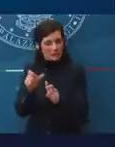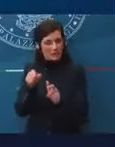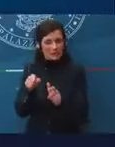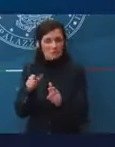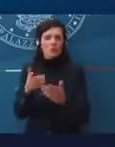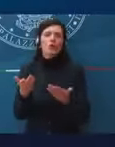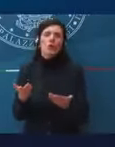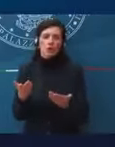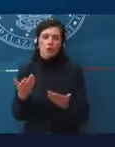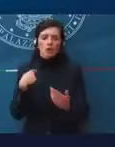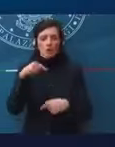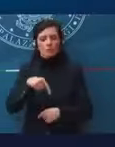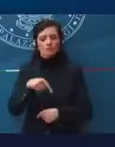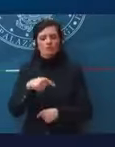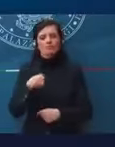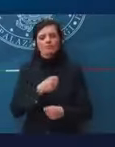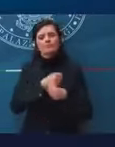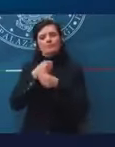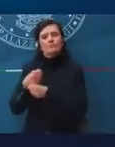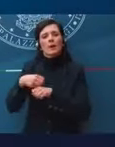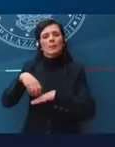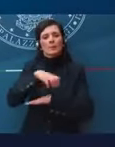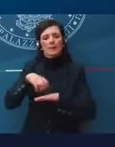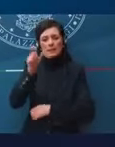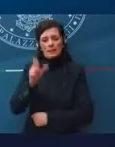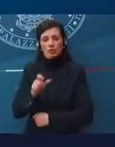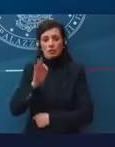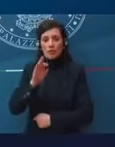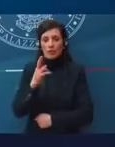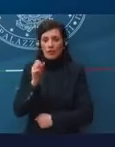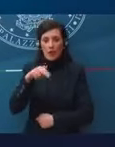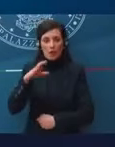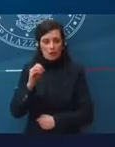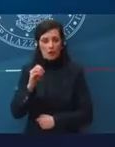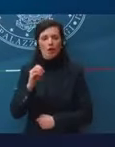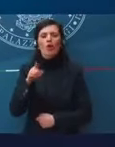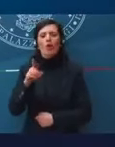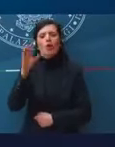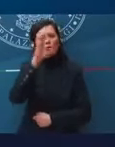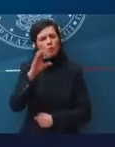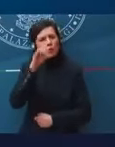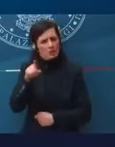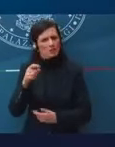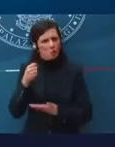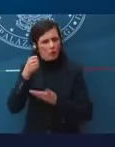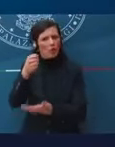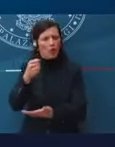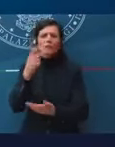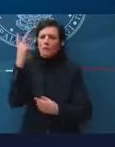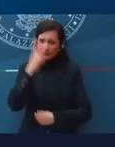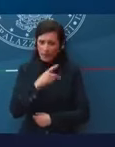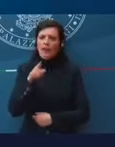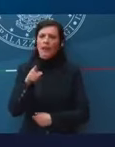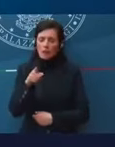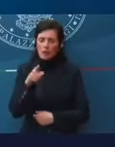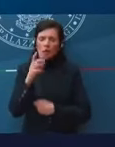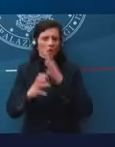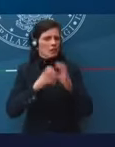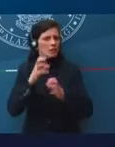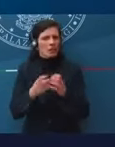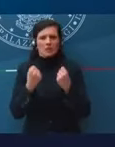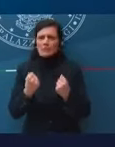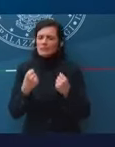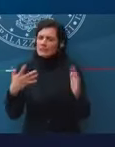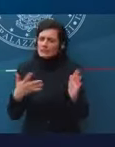qui darei la parola anche al Ministro Franco, ma il turismo riceve fondi, è vero, è stato il più colpito, io direi ancora di